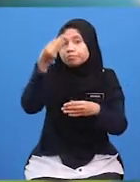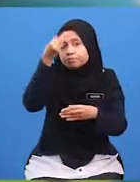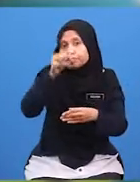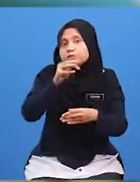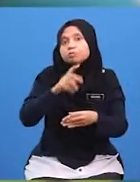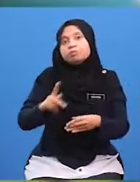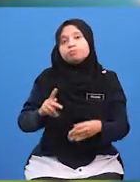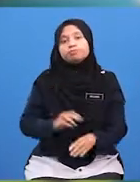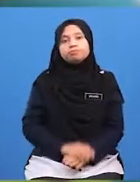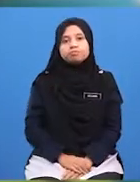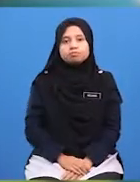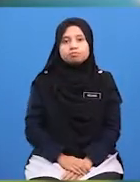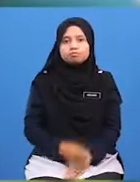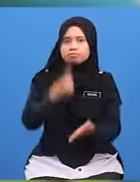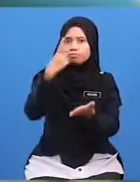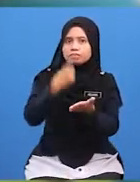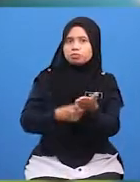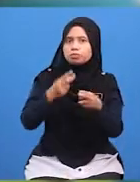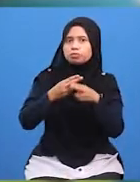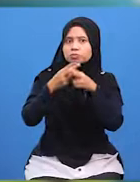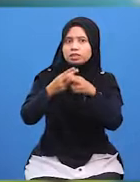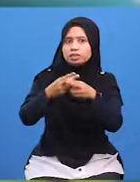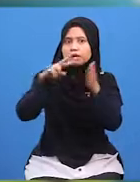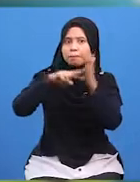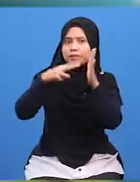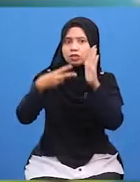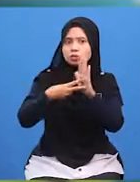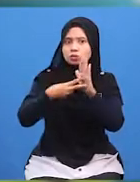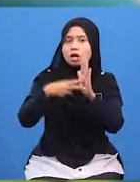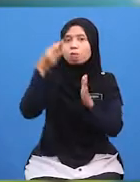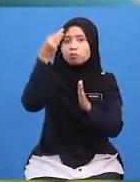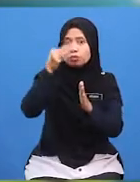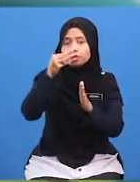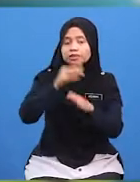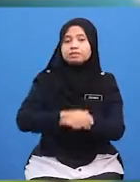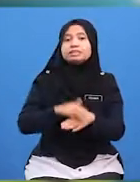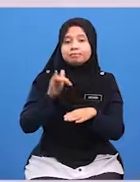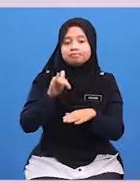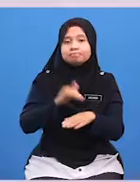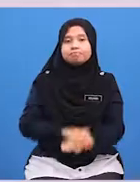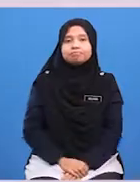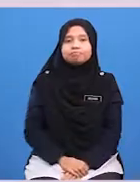Apa pula maksud memuliakan? Ya, murid-murid